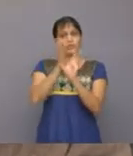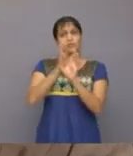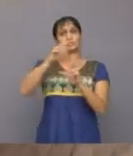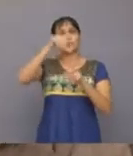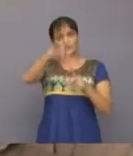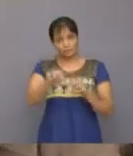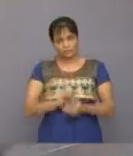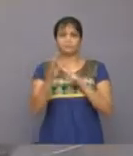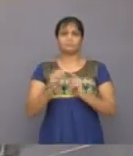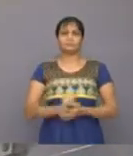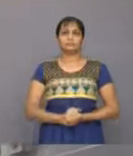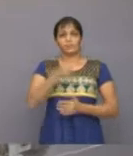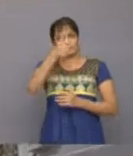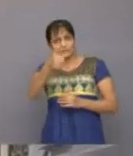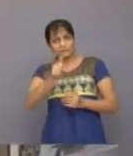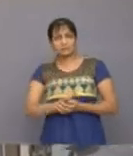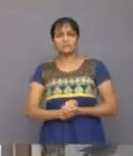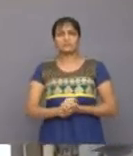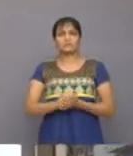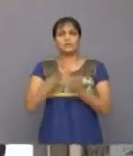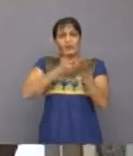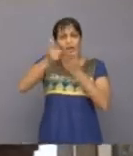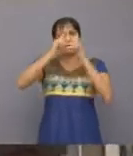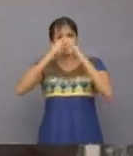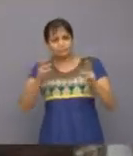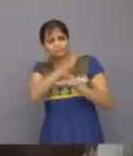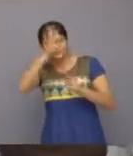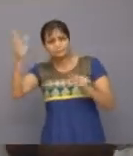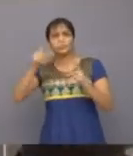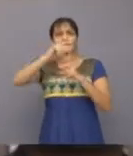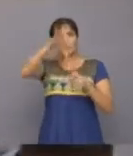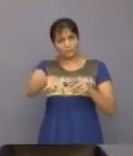विपाद, बहिर्गमन एवं विस्तार सेवा विपाद,